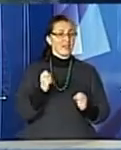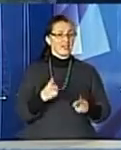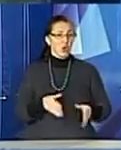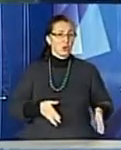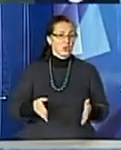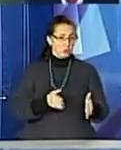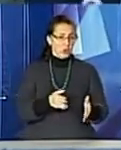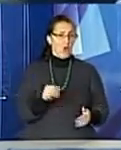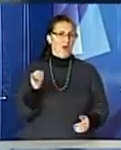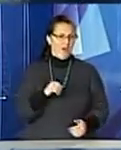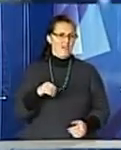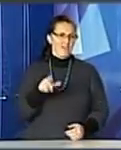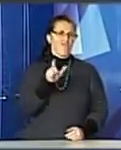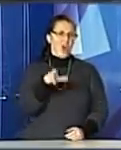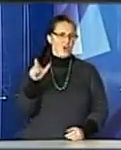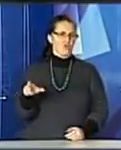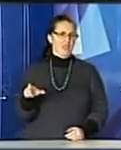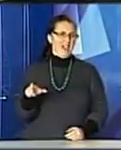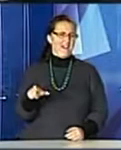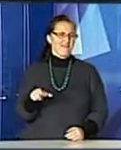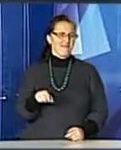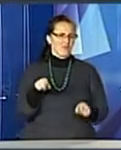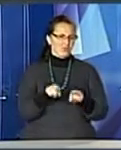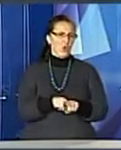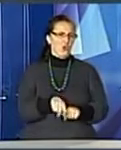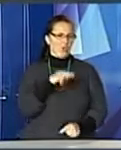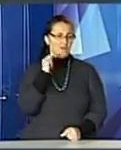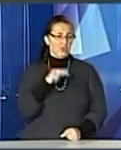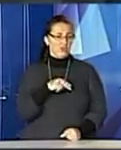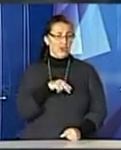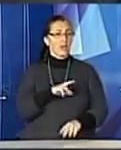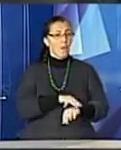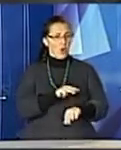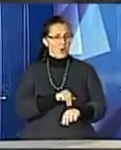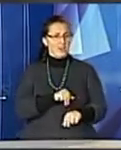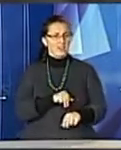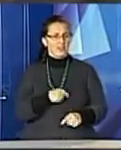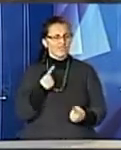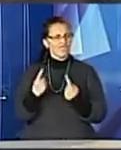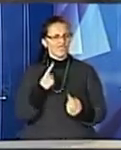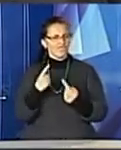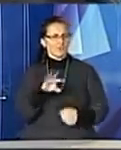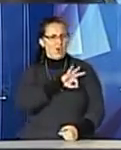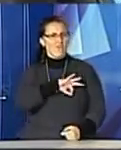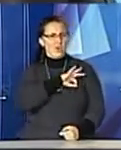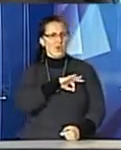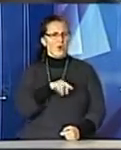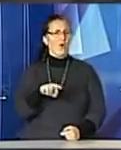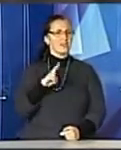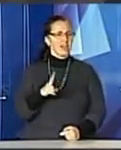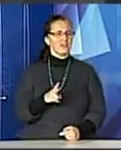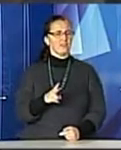пішоходи. Порушників знайшли і серед них. І поліціянти проводять виховну бесіду. Мали б знати, як себе поводити, а